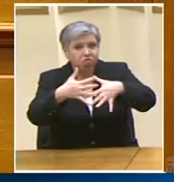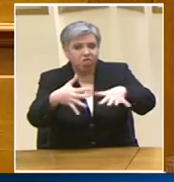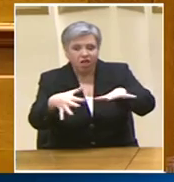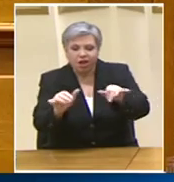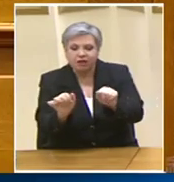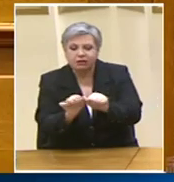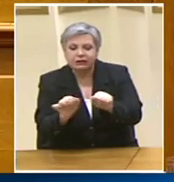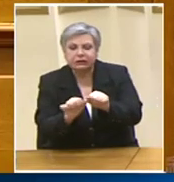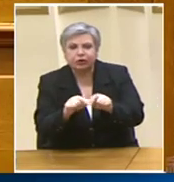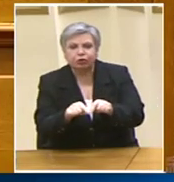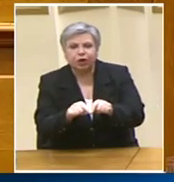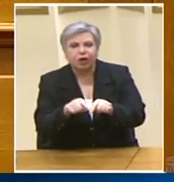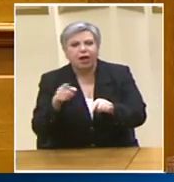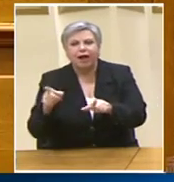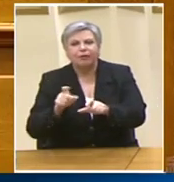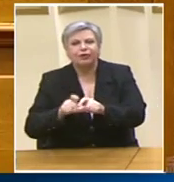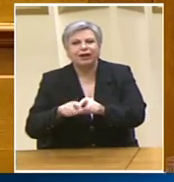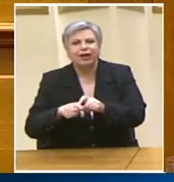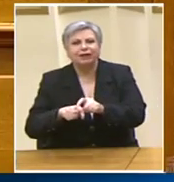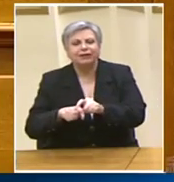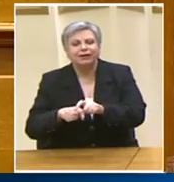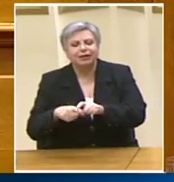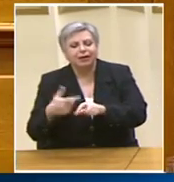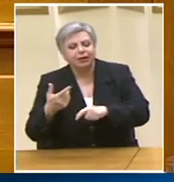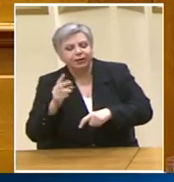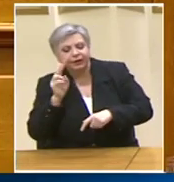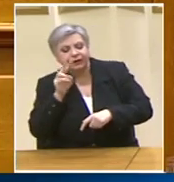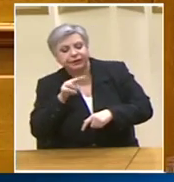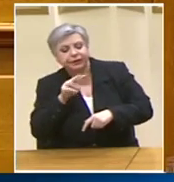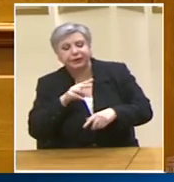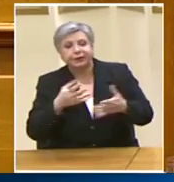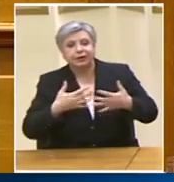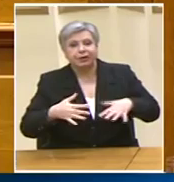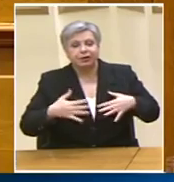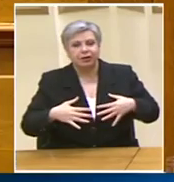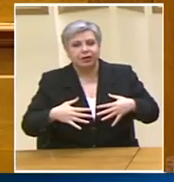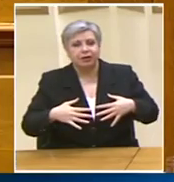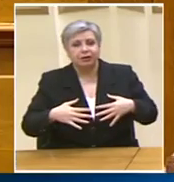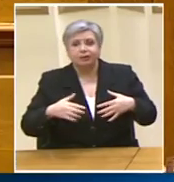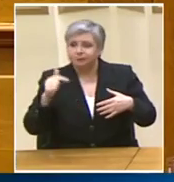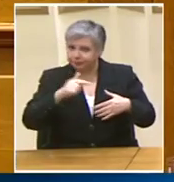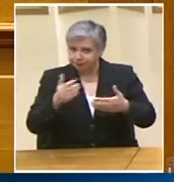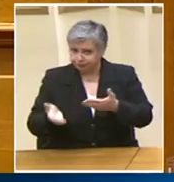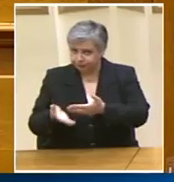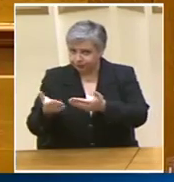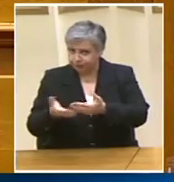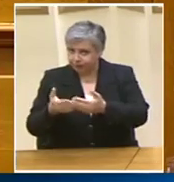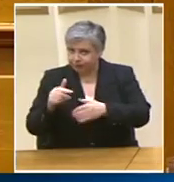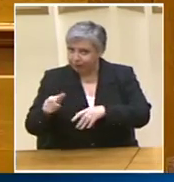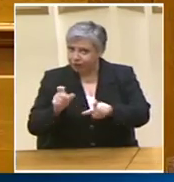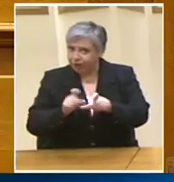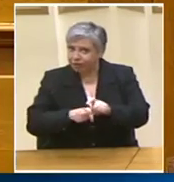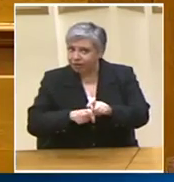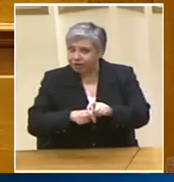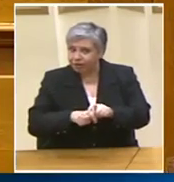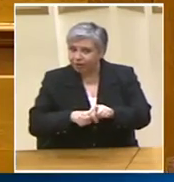εταιρεία Και πόσα περισσότερα είστε διαδεθειμένοι εσείς Να κάνετε για να τη διευκολύνετε Αλλά με μπάσχε πως εγώ για αυτό το θέμα θέλω να πω